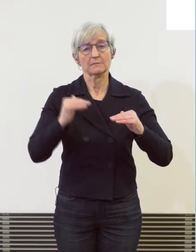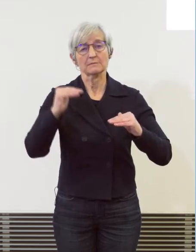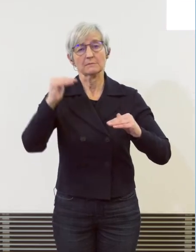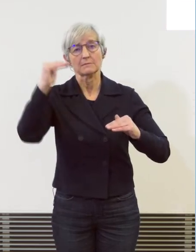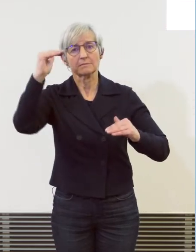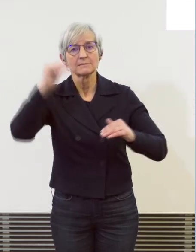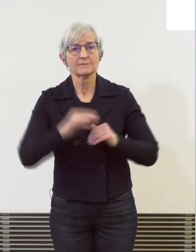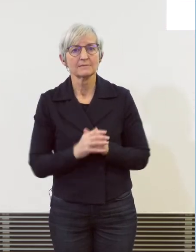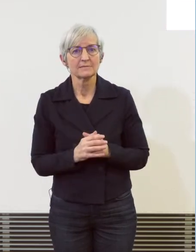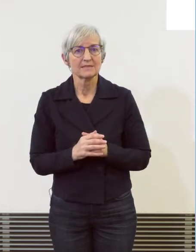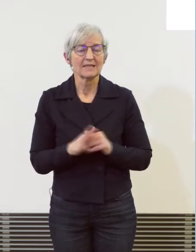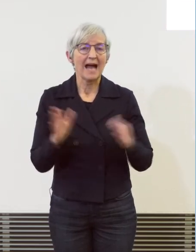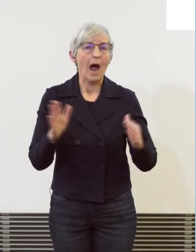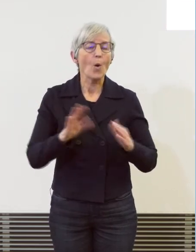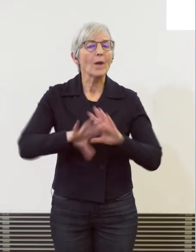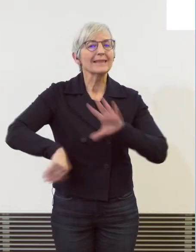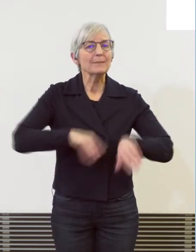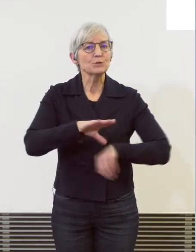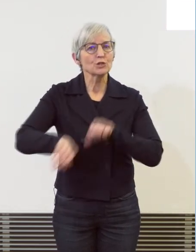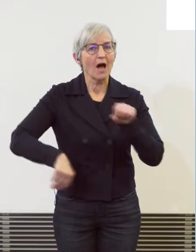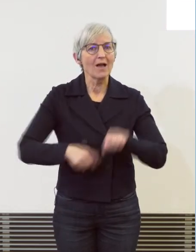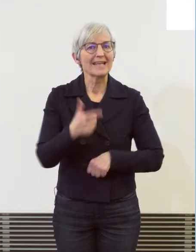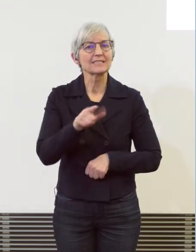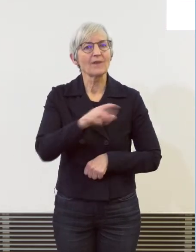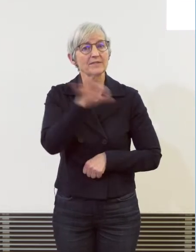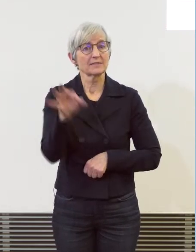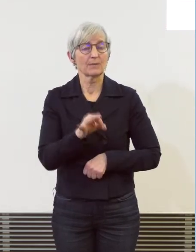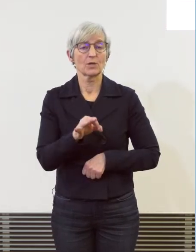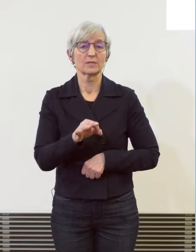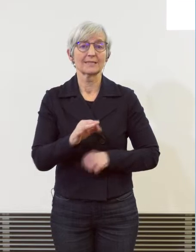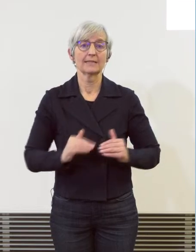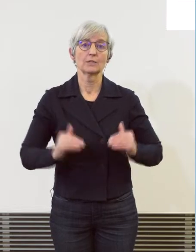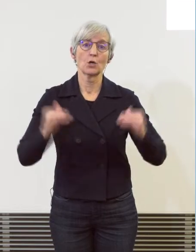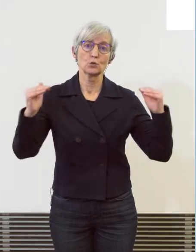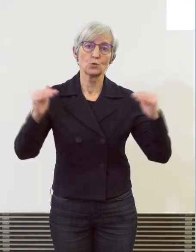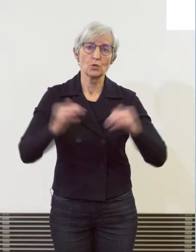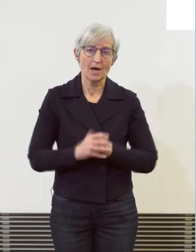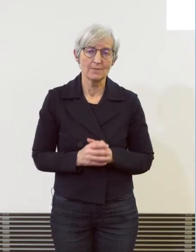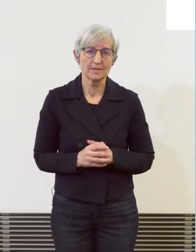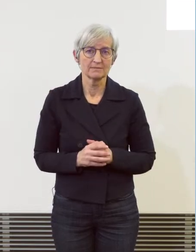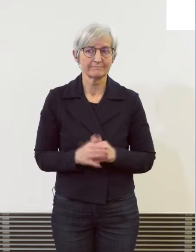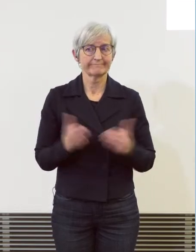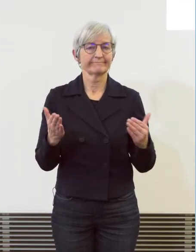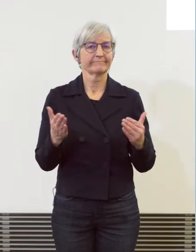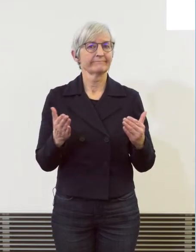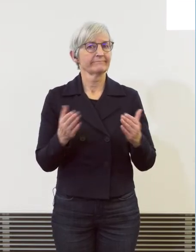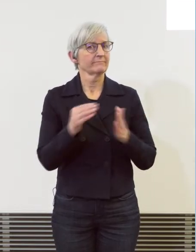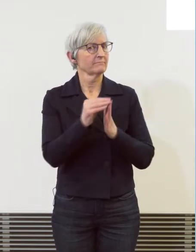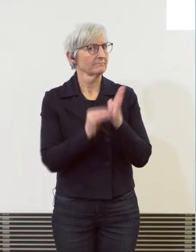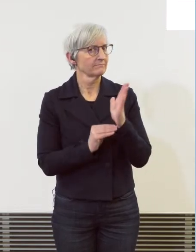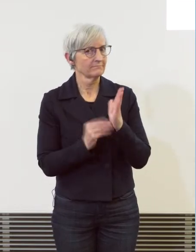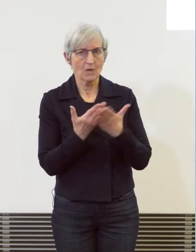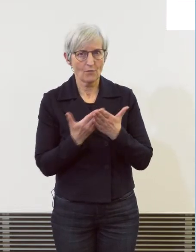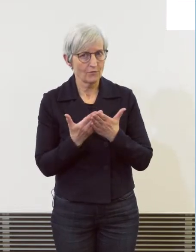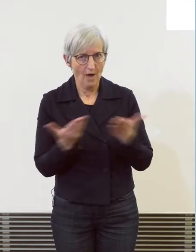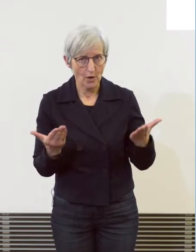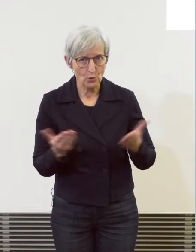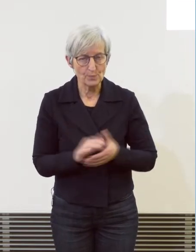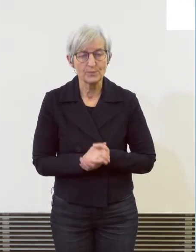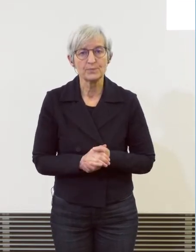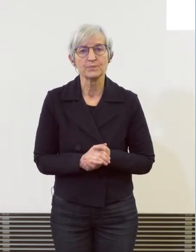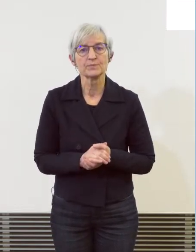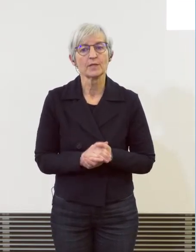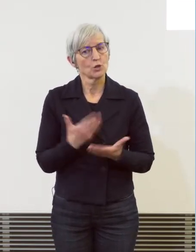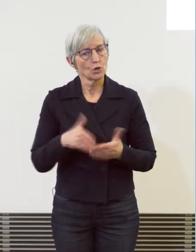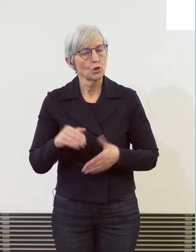20% zugenommen. Da wirkt sich ganz klar verschiedene Faktoren aus. Das ist einerseits, wie wir es gehört haben,